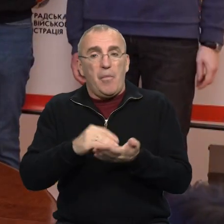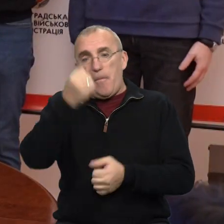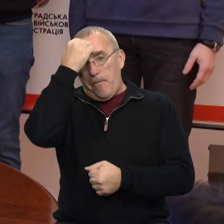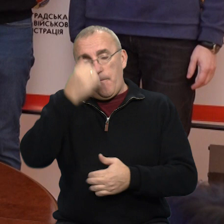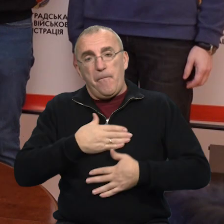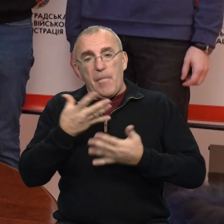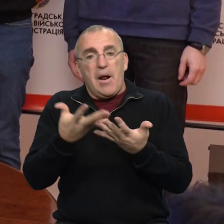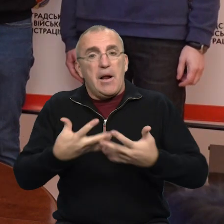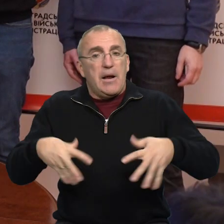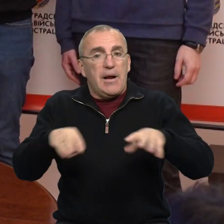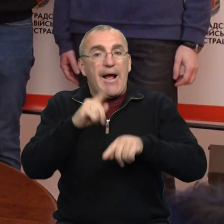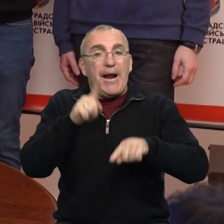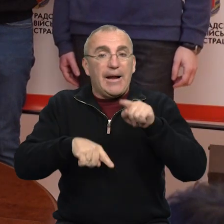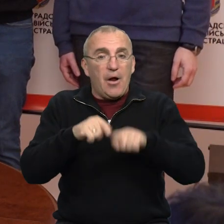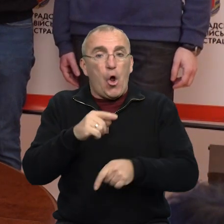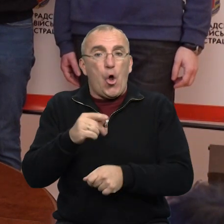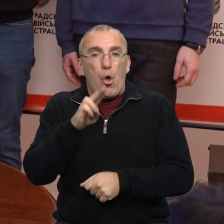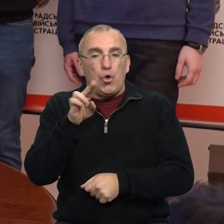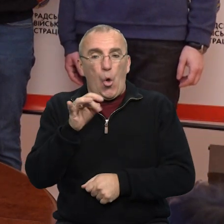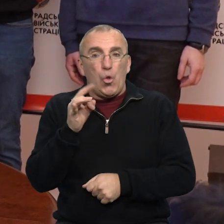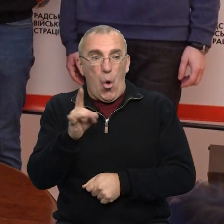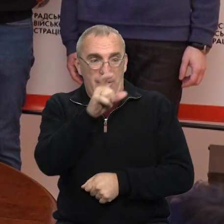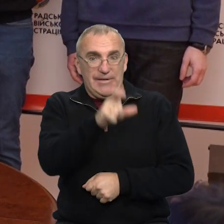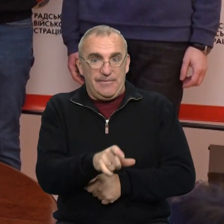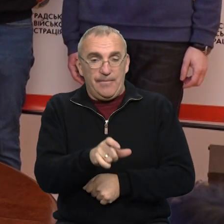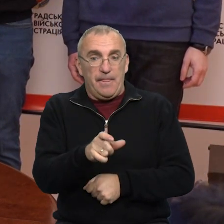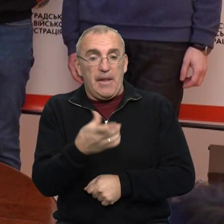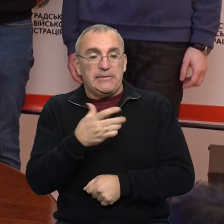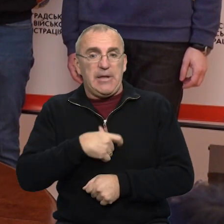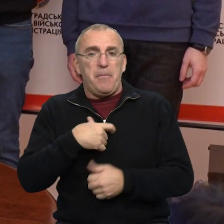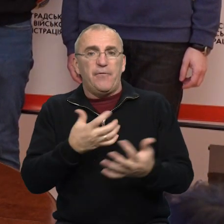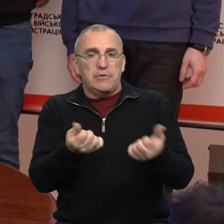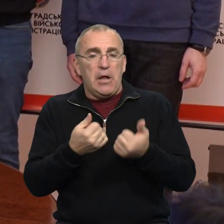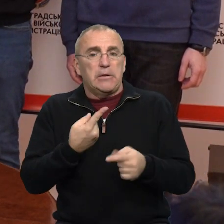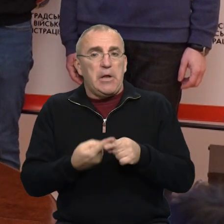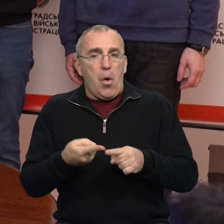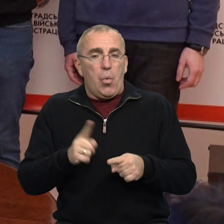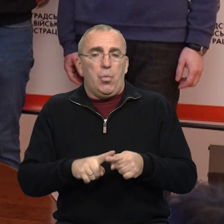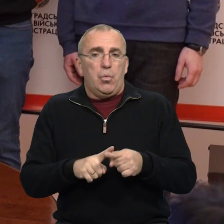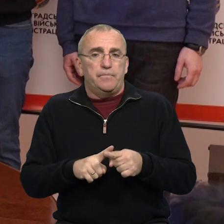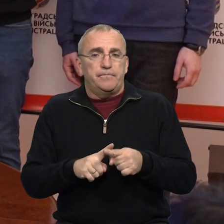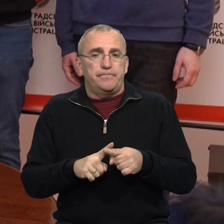подякувати рідню рідних донора, які на себе взяли таку